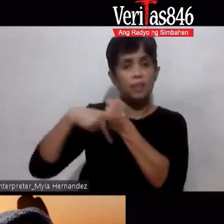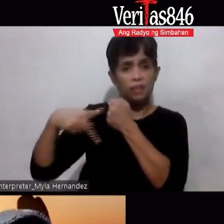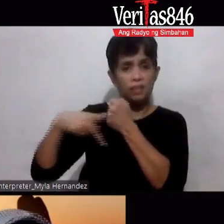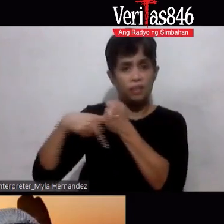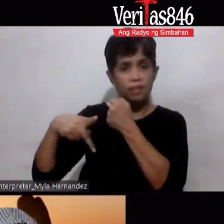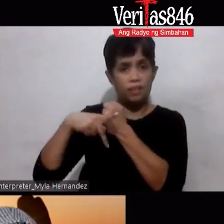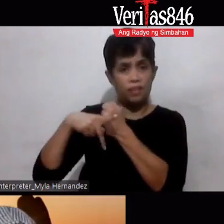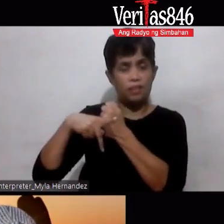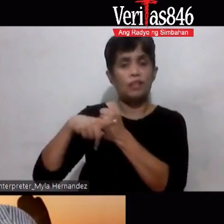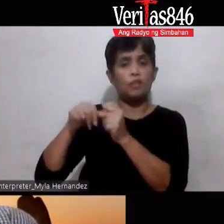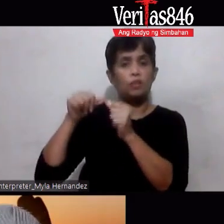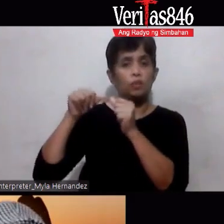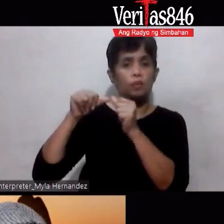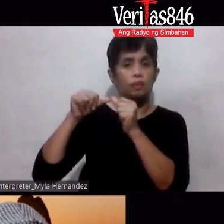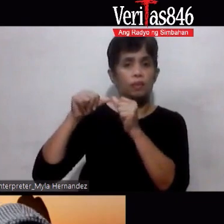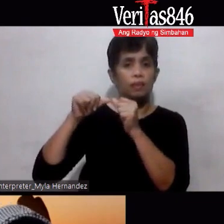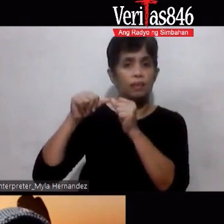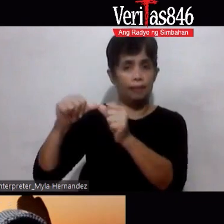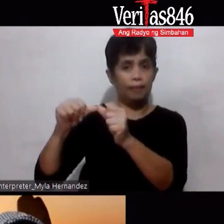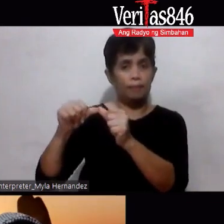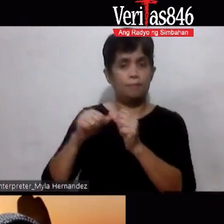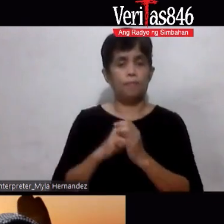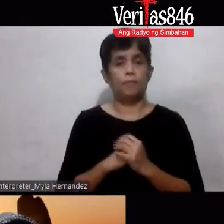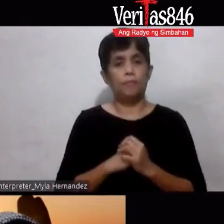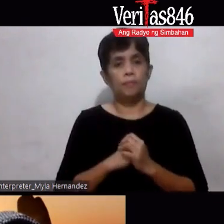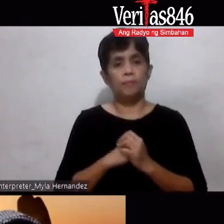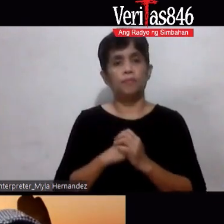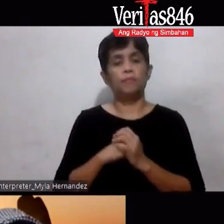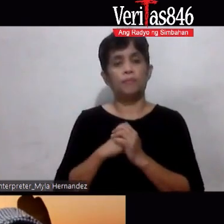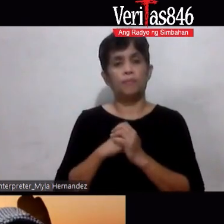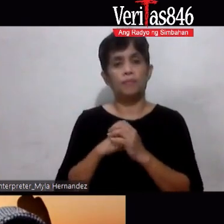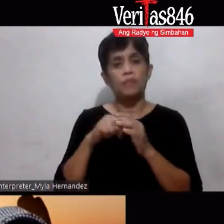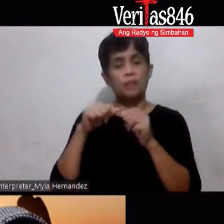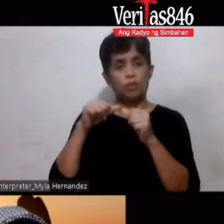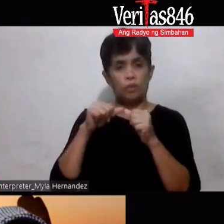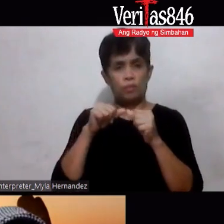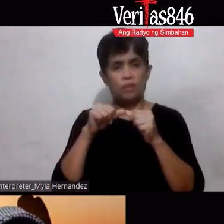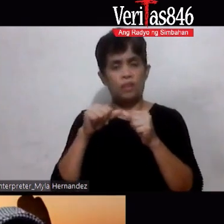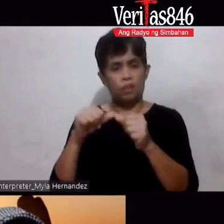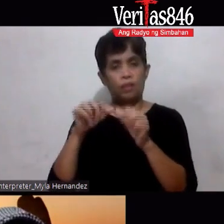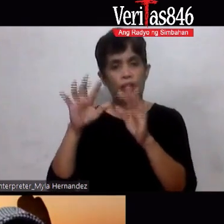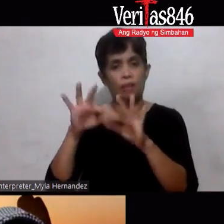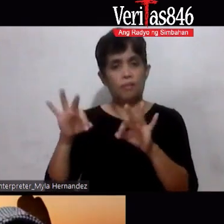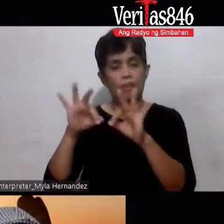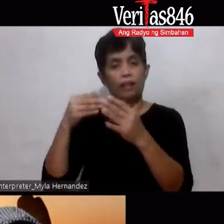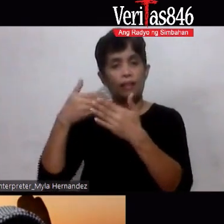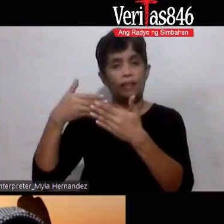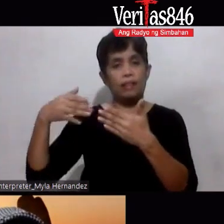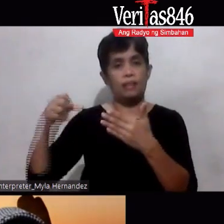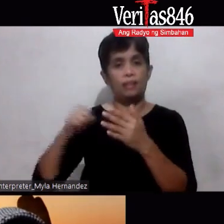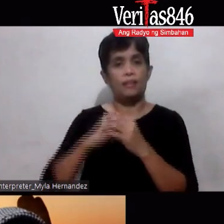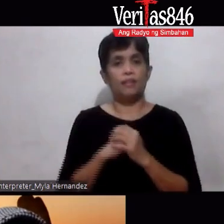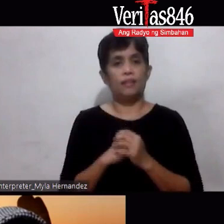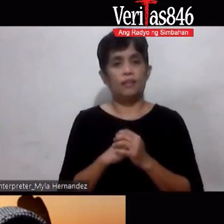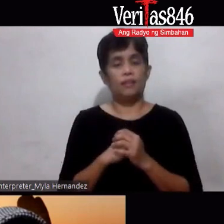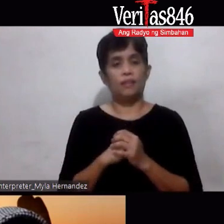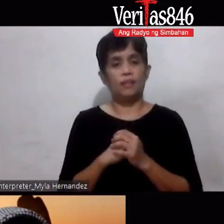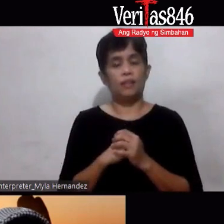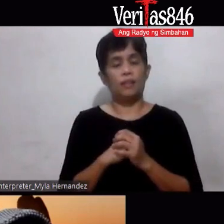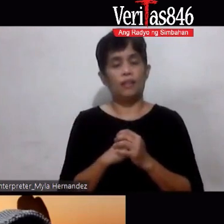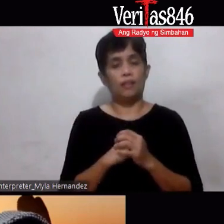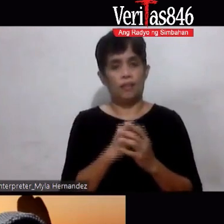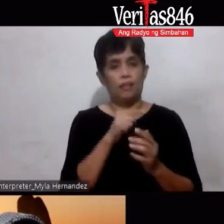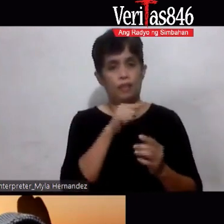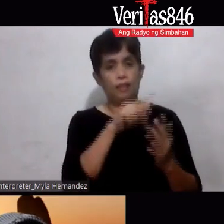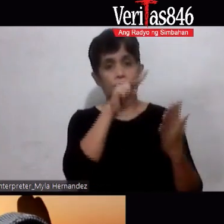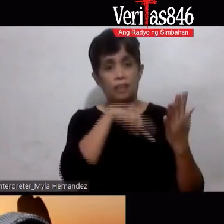Mapatuloy natin Okay? Mapatuloy natin Yung mga Mahalagang bagay Okay? Gusto ko lang basahin At